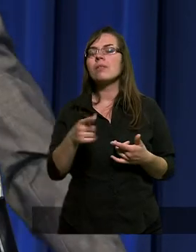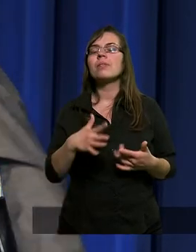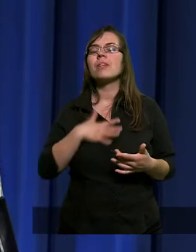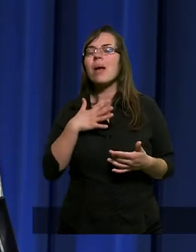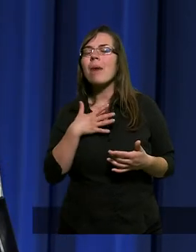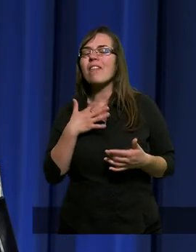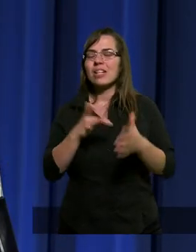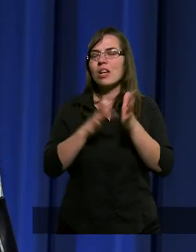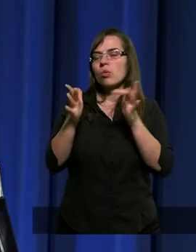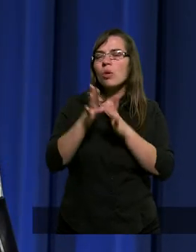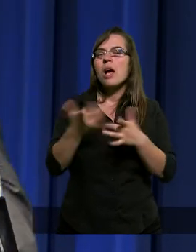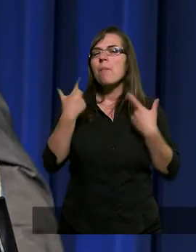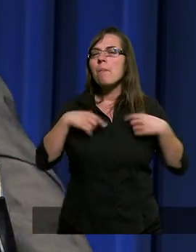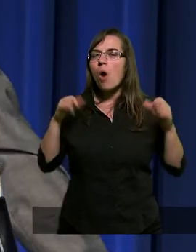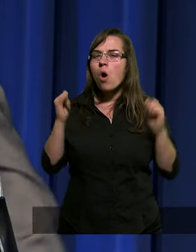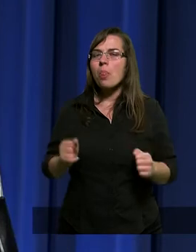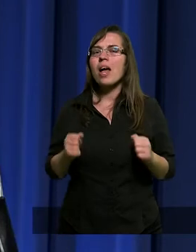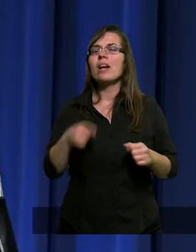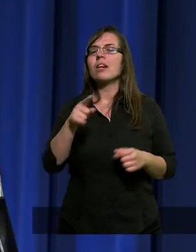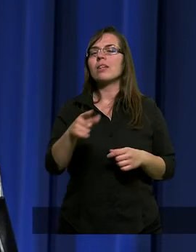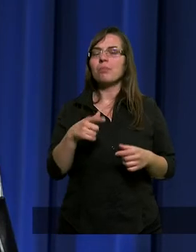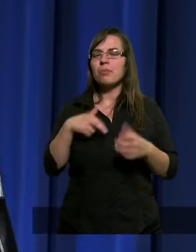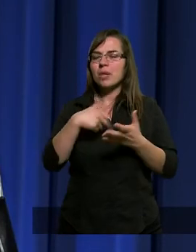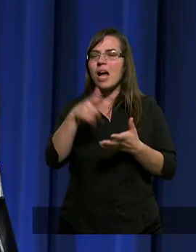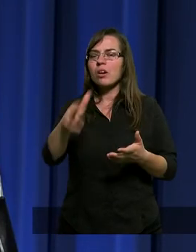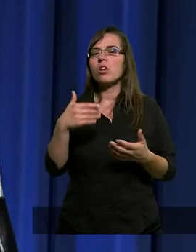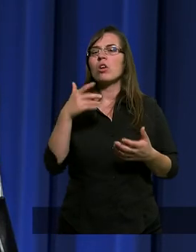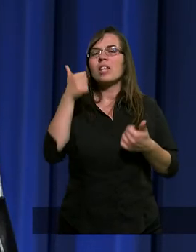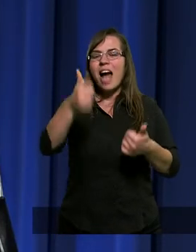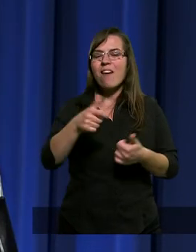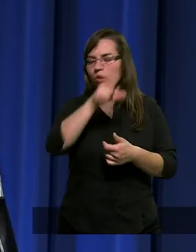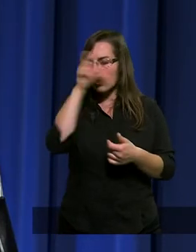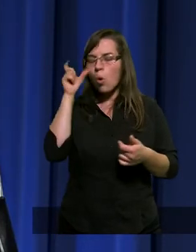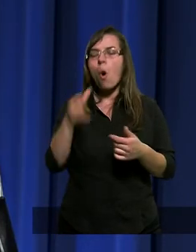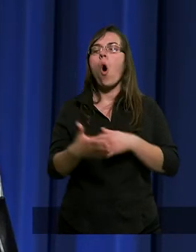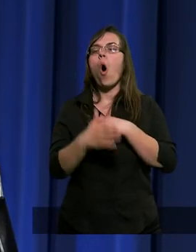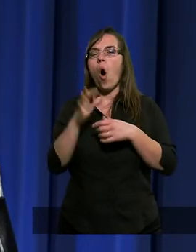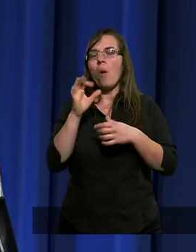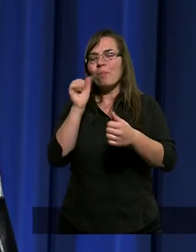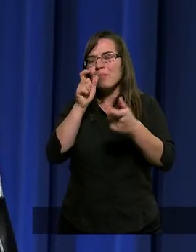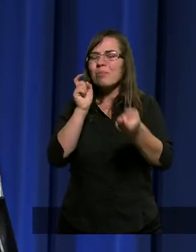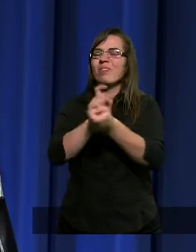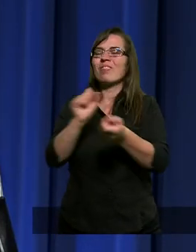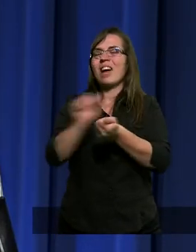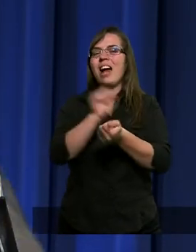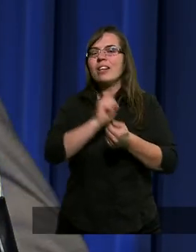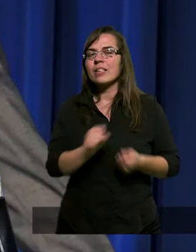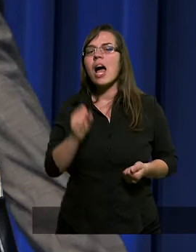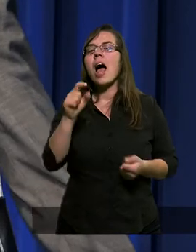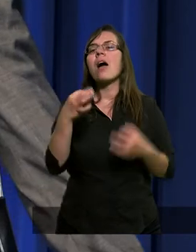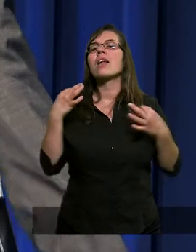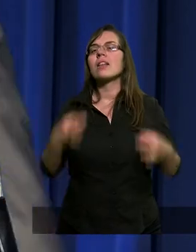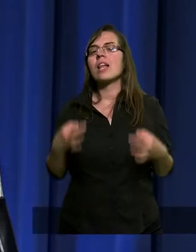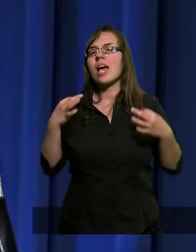niedawna Jezus Chrystus jak potężny cedr stawiał czoło opozycji, a